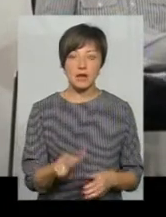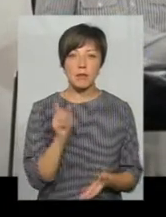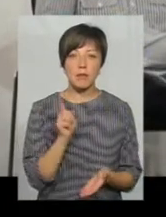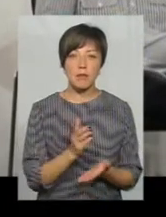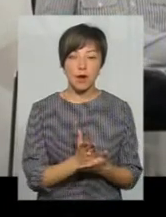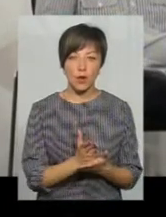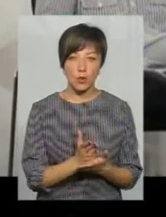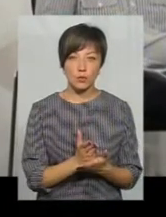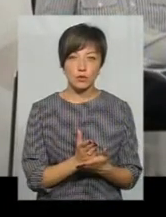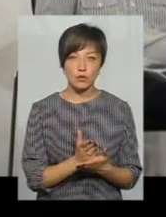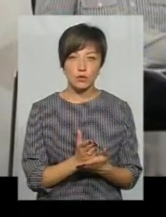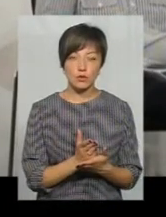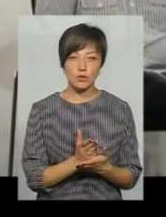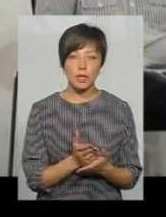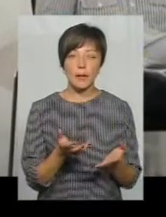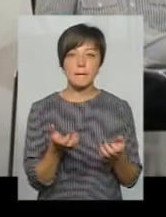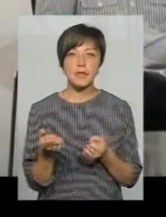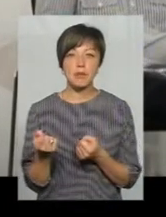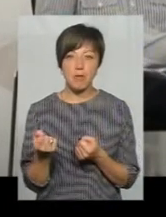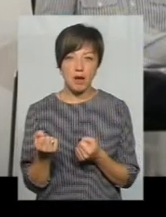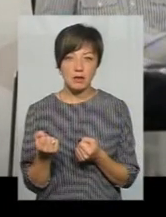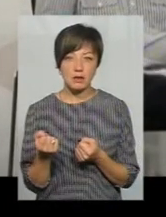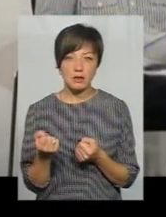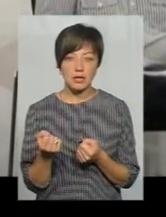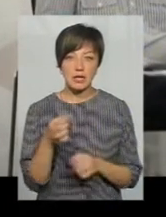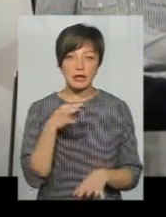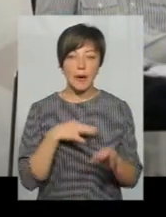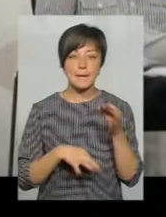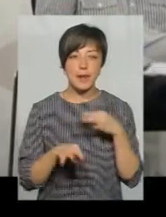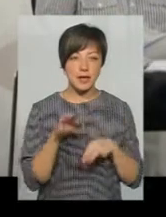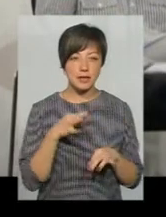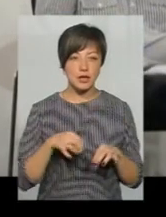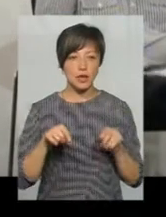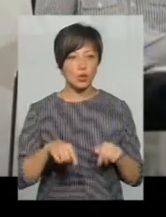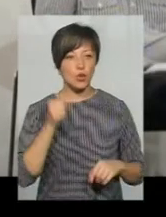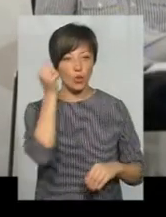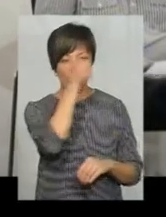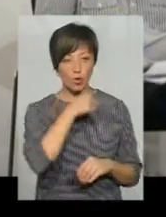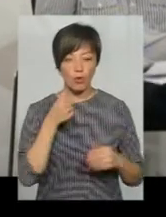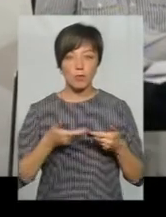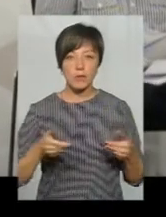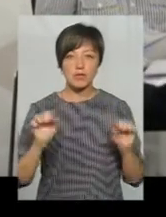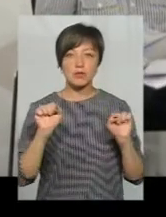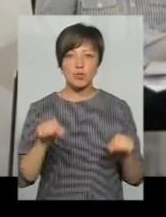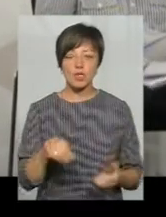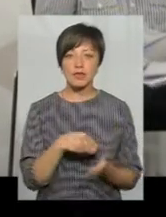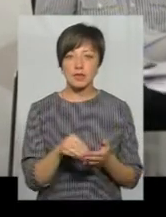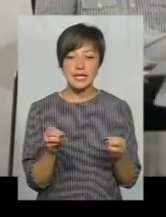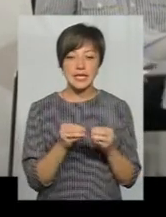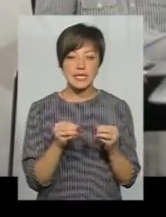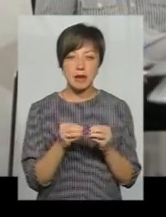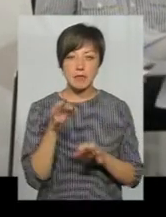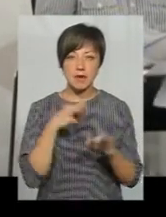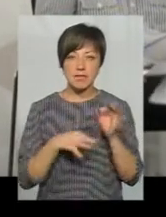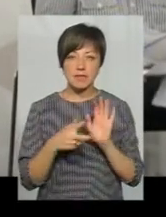приймати таблетки. Цього року ми зможемо закупити ті самі ліки